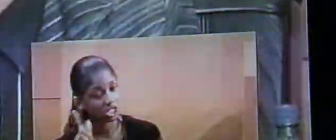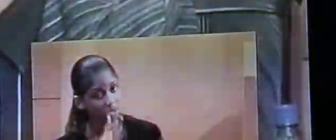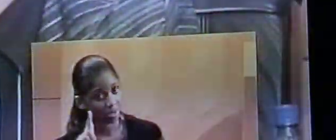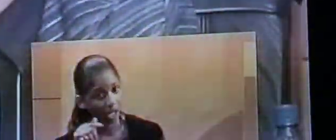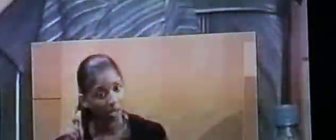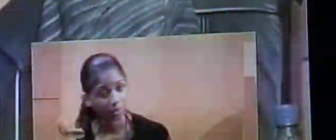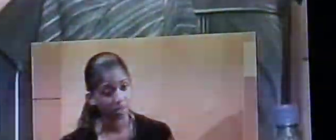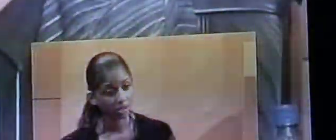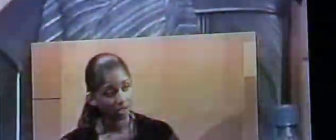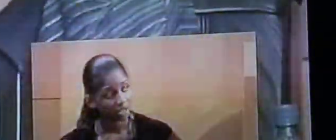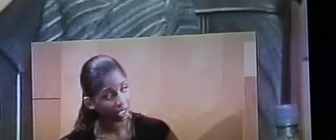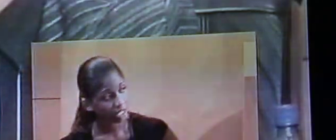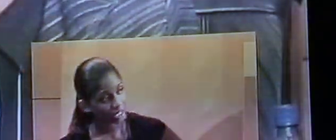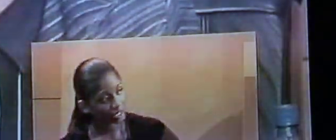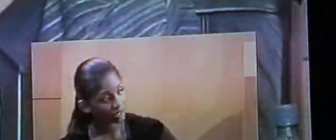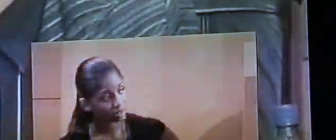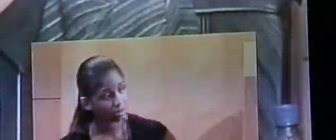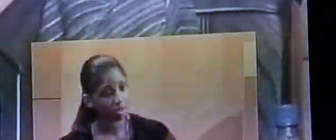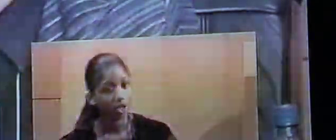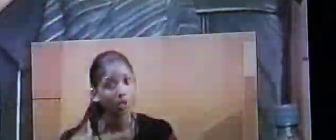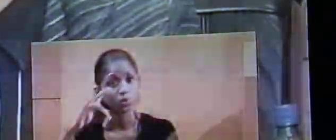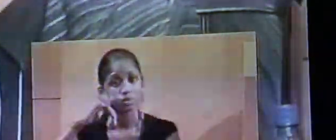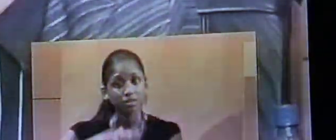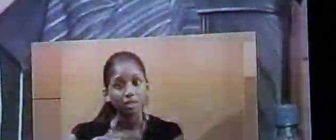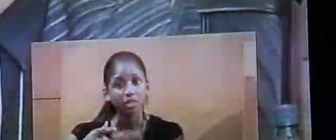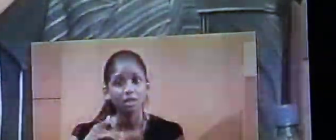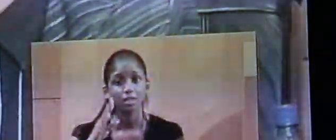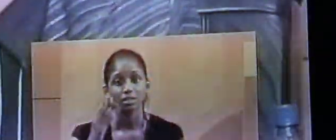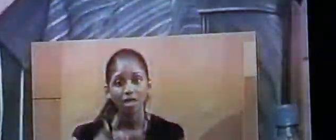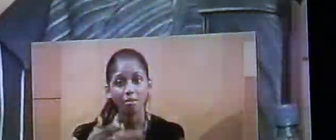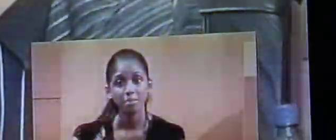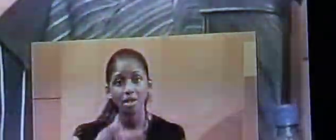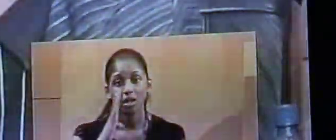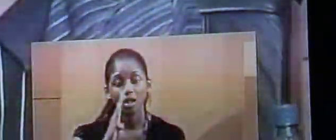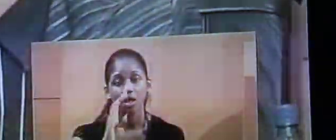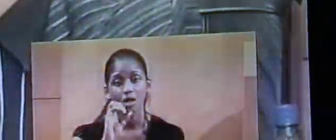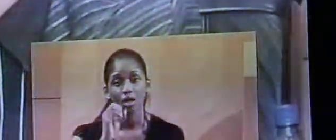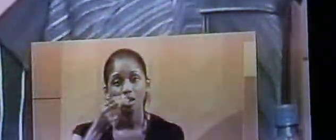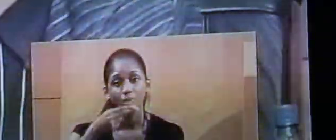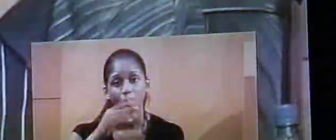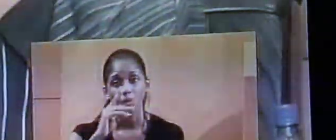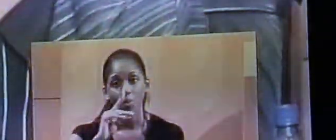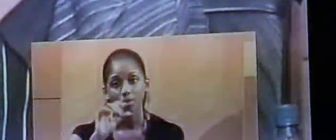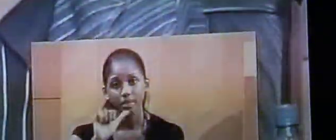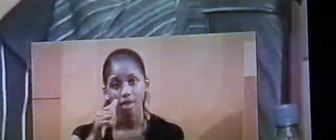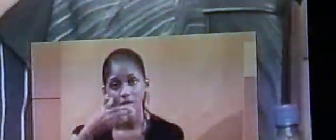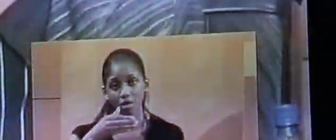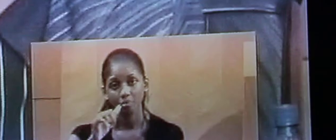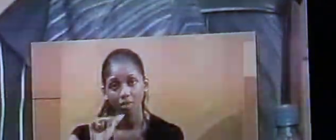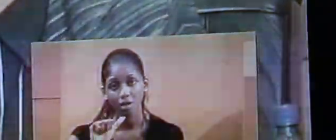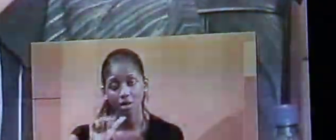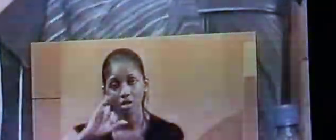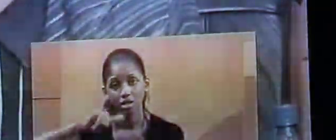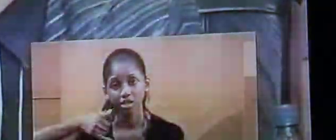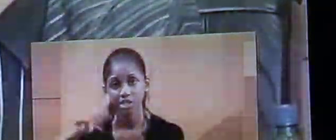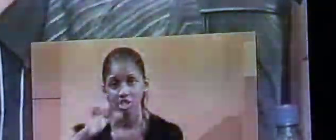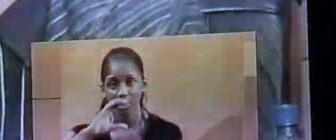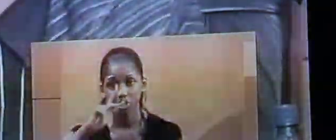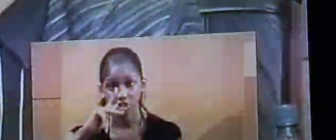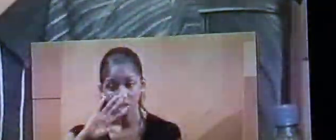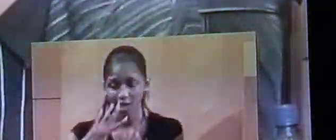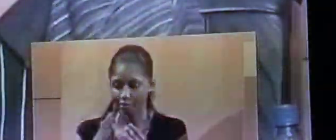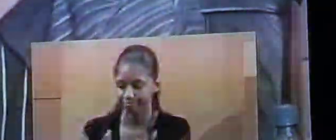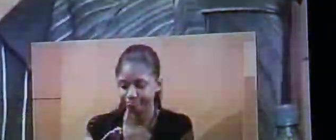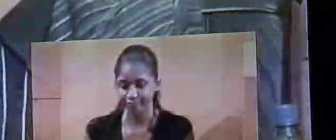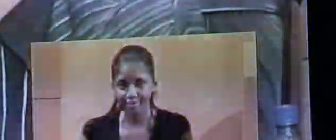directeur du site Vondament Jacques. C'est un journaliste, il a sa carte. Alors maintenant, qu'il y ait des personnes